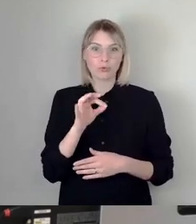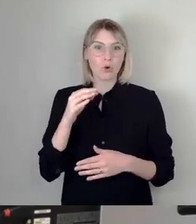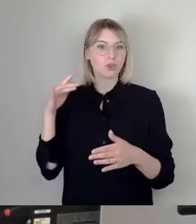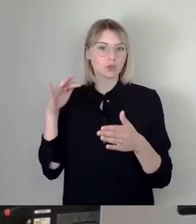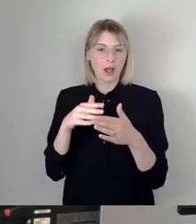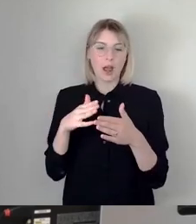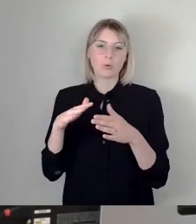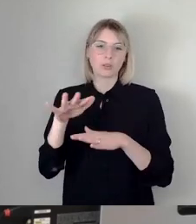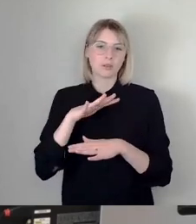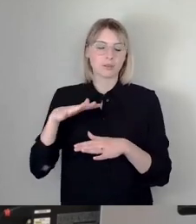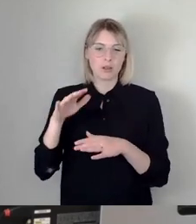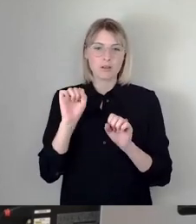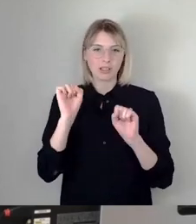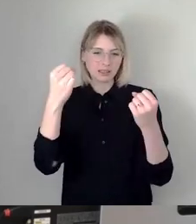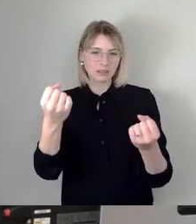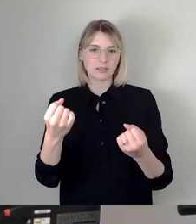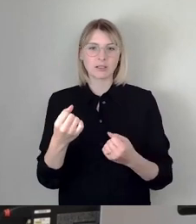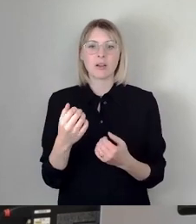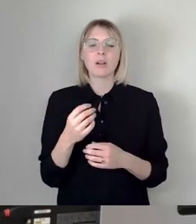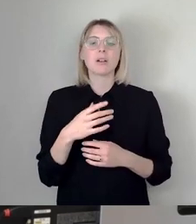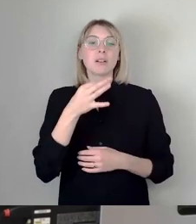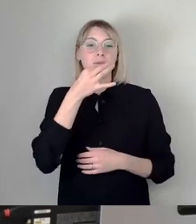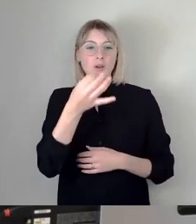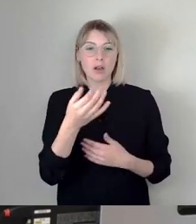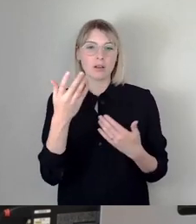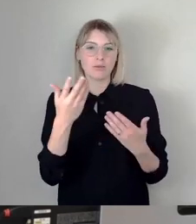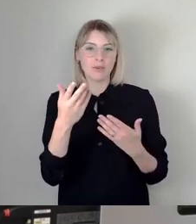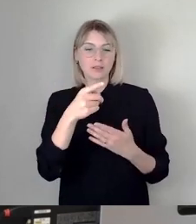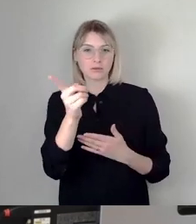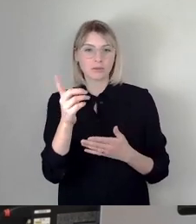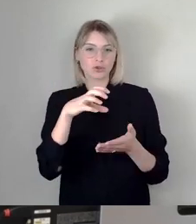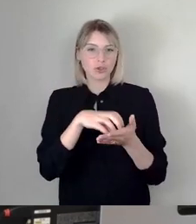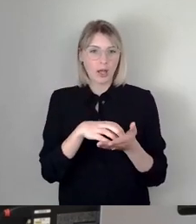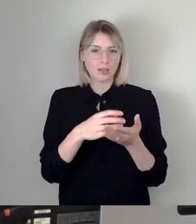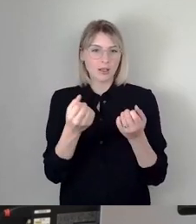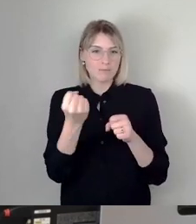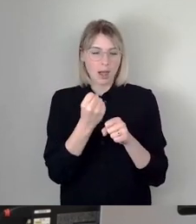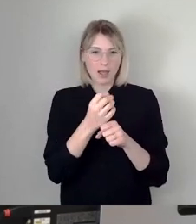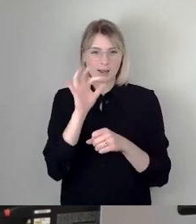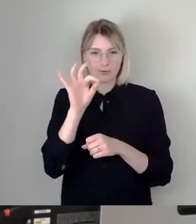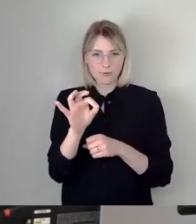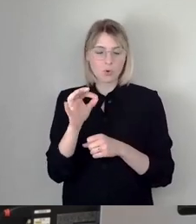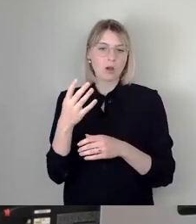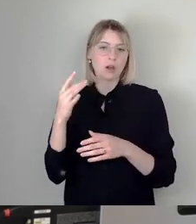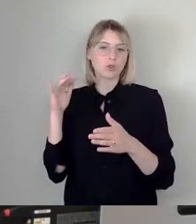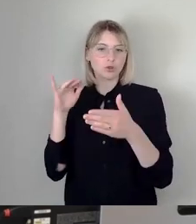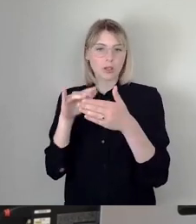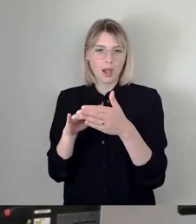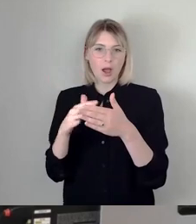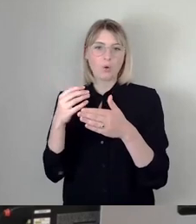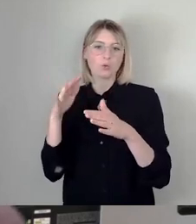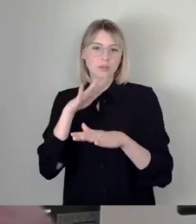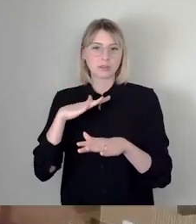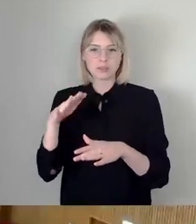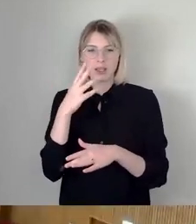was unternimmt die Stadt für die Erhaltung des Stausee-Bades mit dem unteren Stausee und wie sieht die langfristige Planung aus?